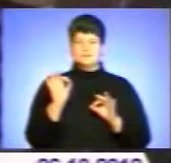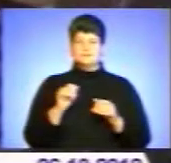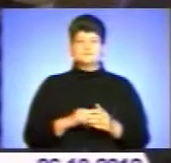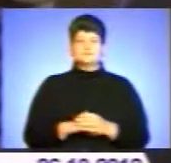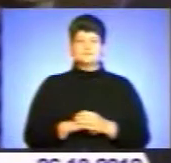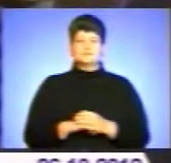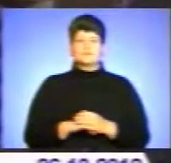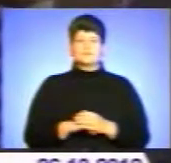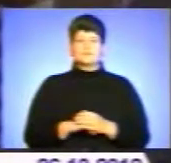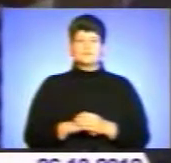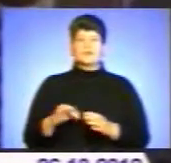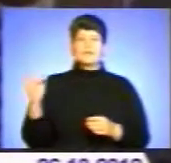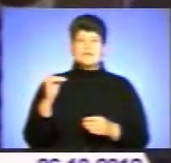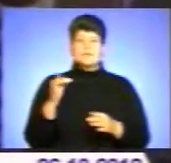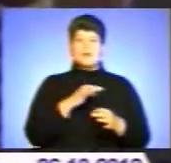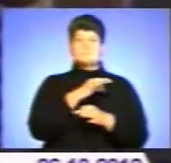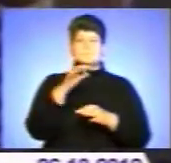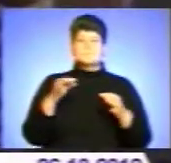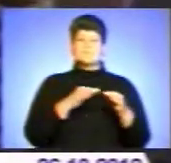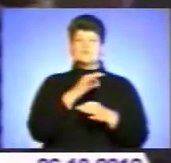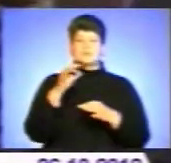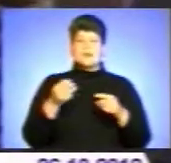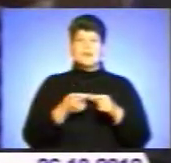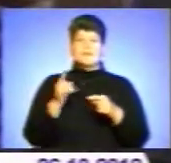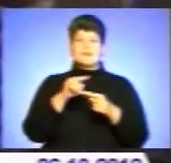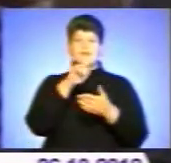І ми обговорюємо ці питання.